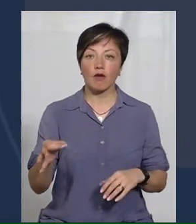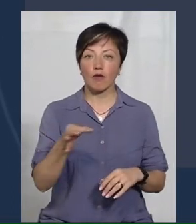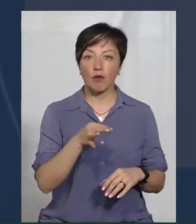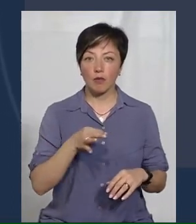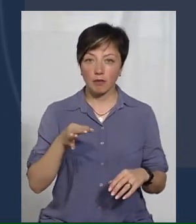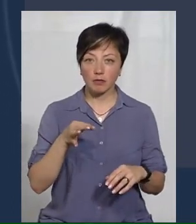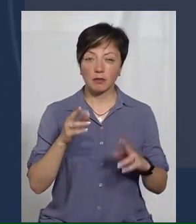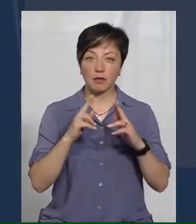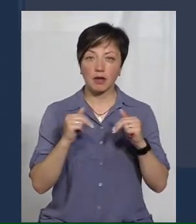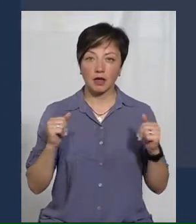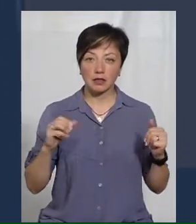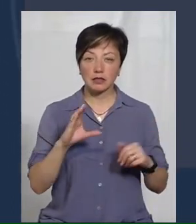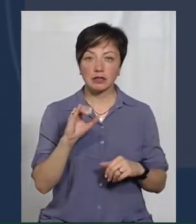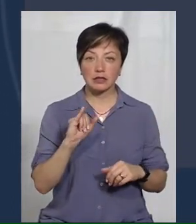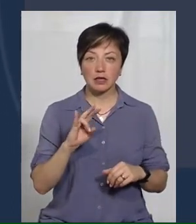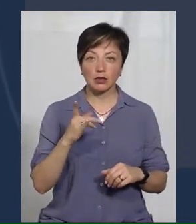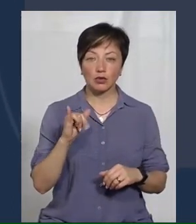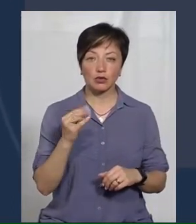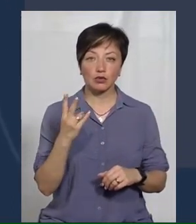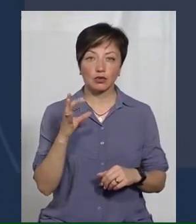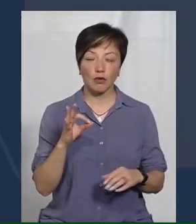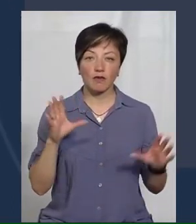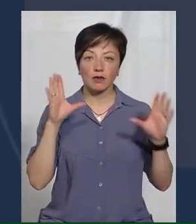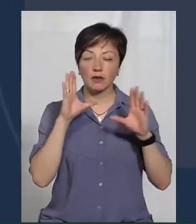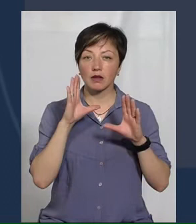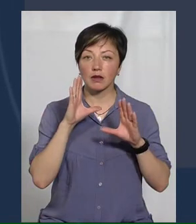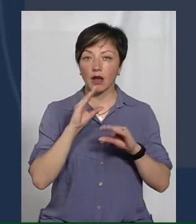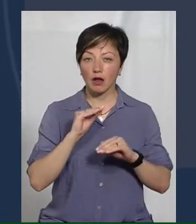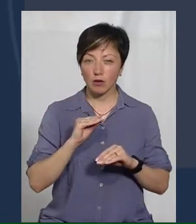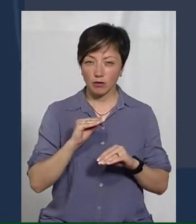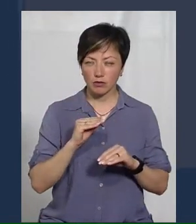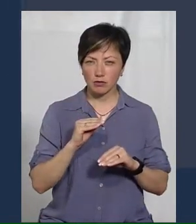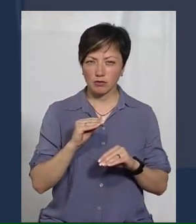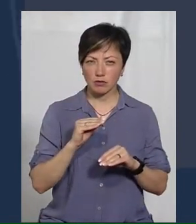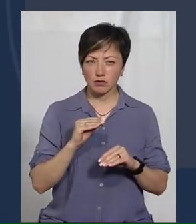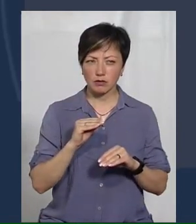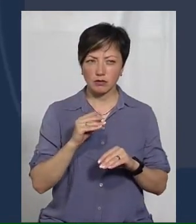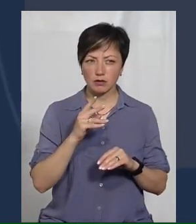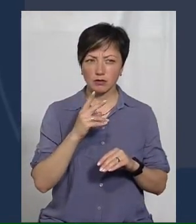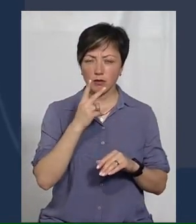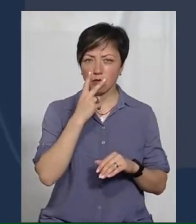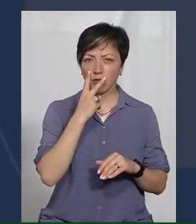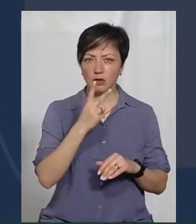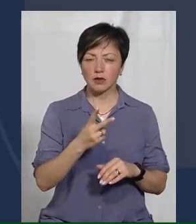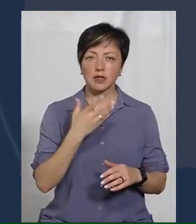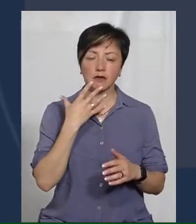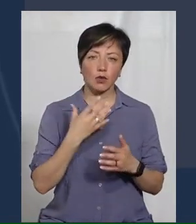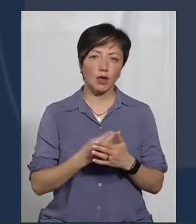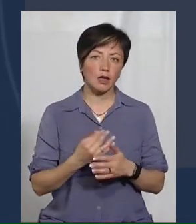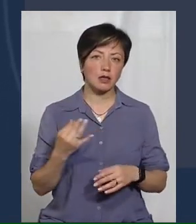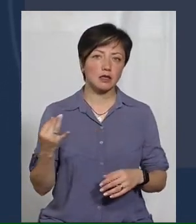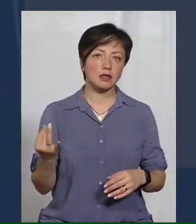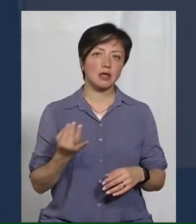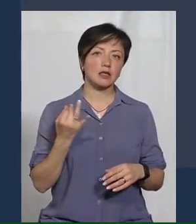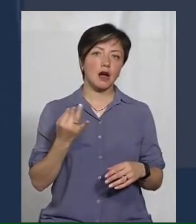палацу, сімбушків. І нам здалося, що він таким чином продемонстрував своє зацікавлення в